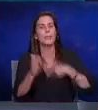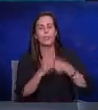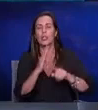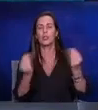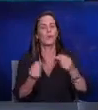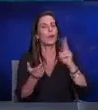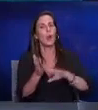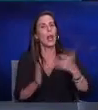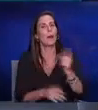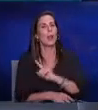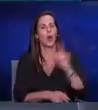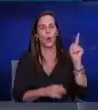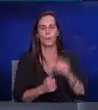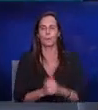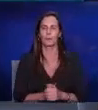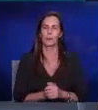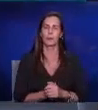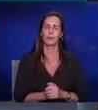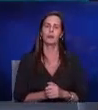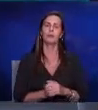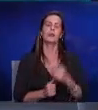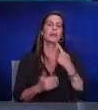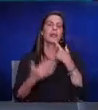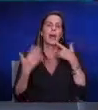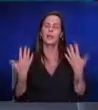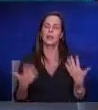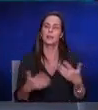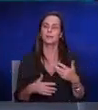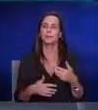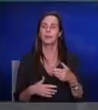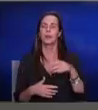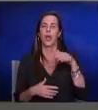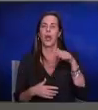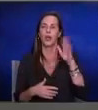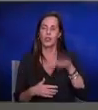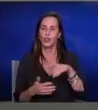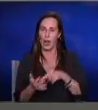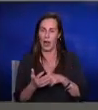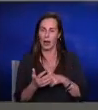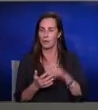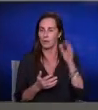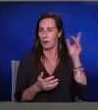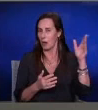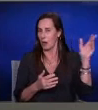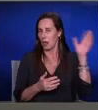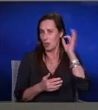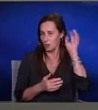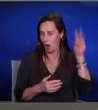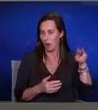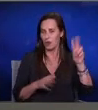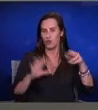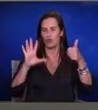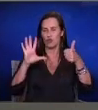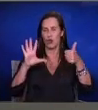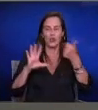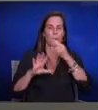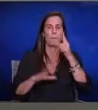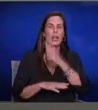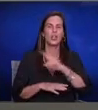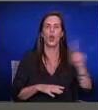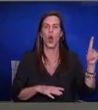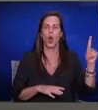אז אני אסביר, נניח שגברת כהן מחדרה יש לה שישה מיליון שקלים ושלושה ילדים